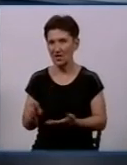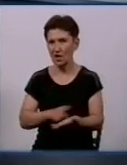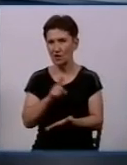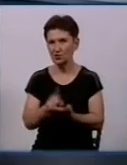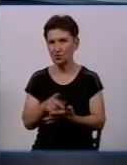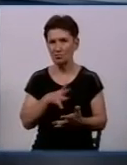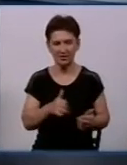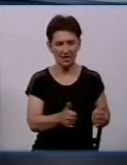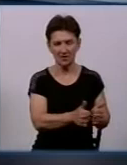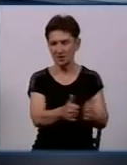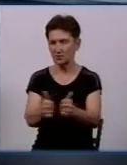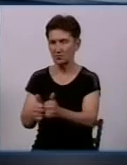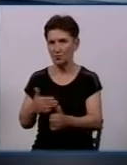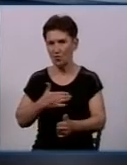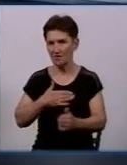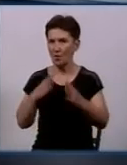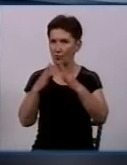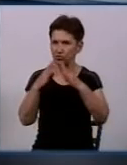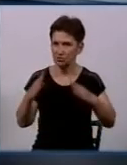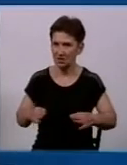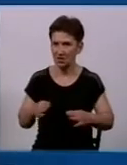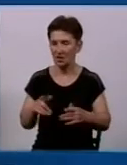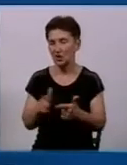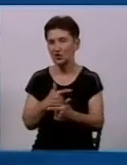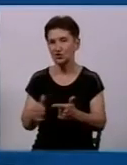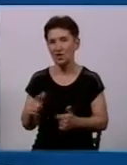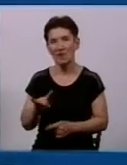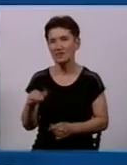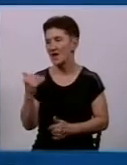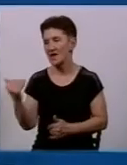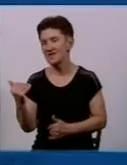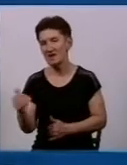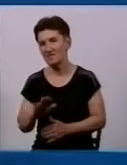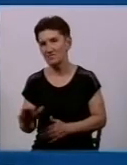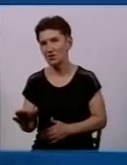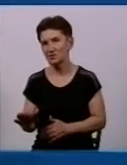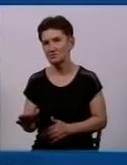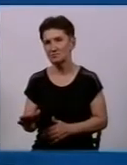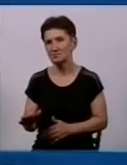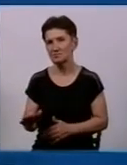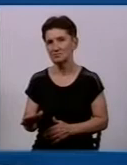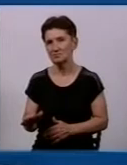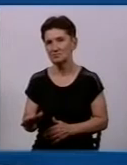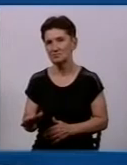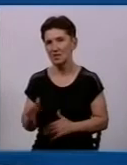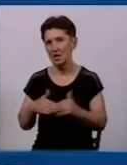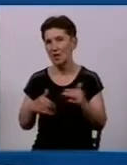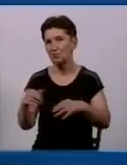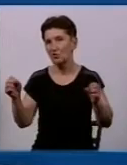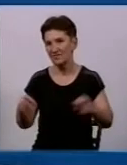розташований біля його будинку? Чи це, вибачте, не його парафія, це вузькопрофесійне знання,